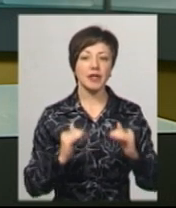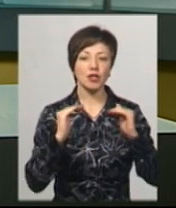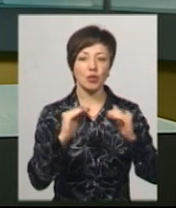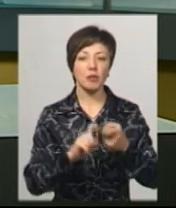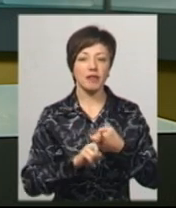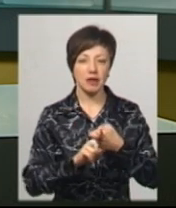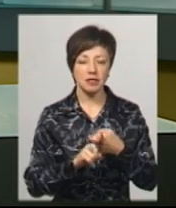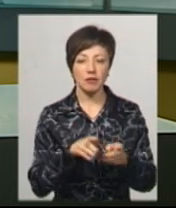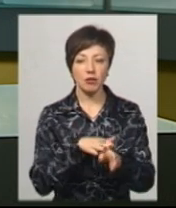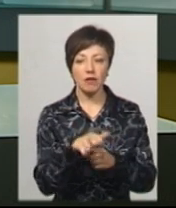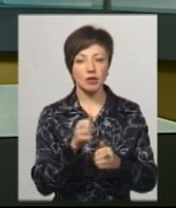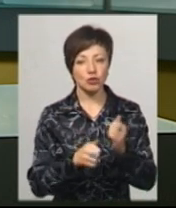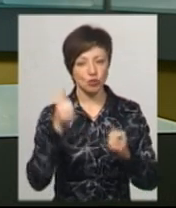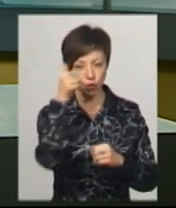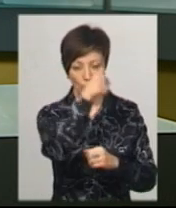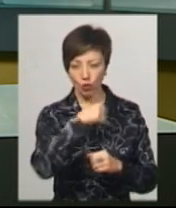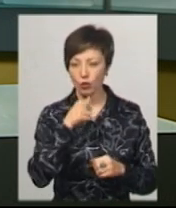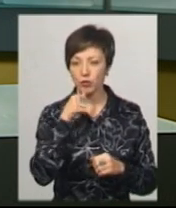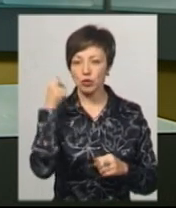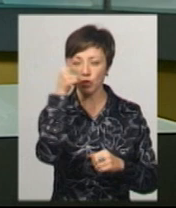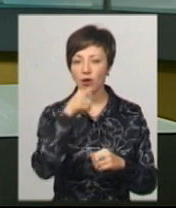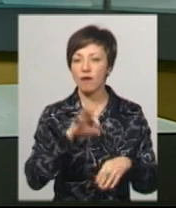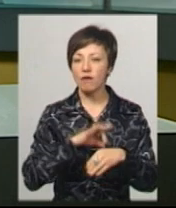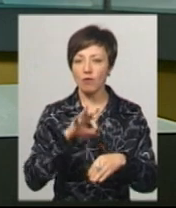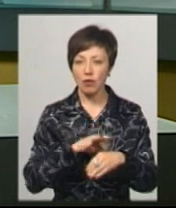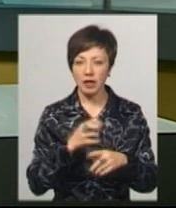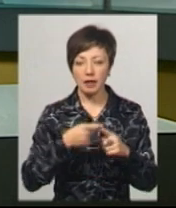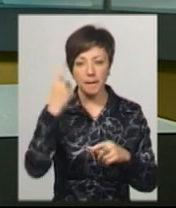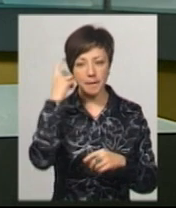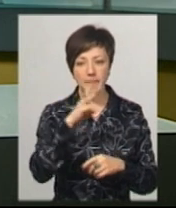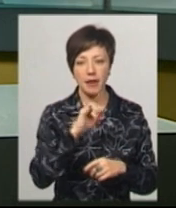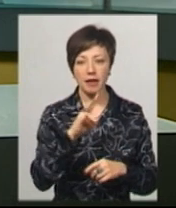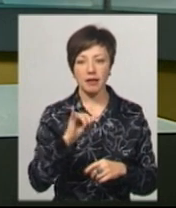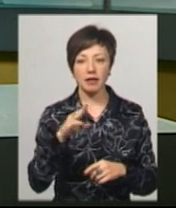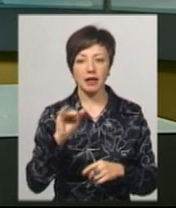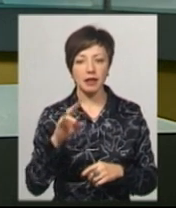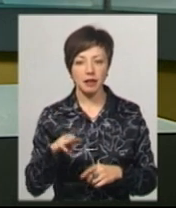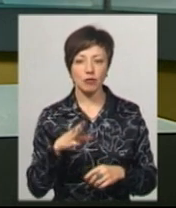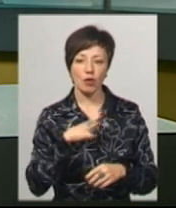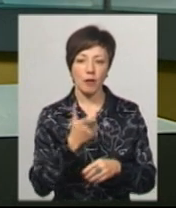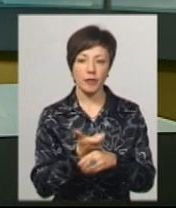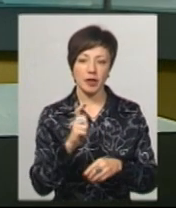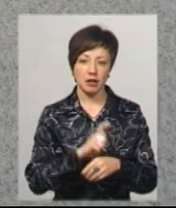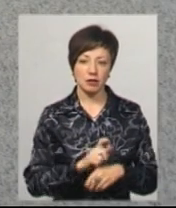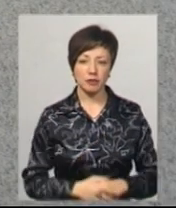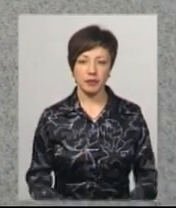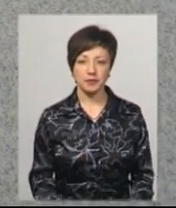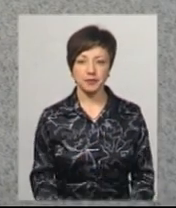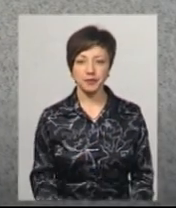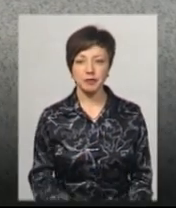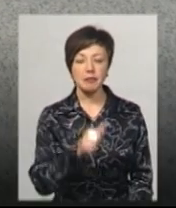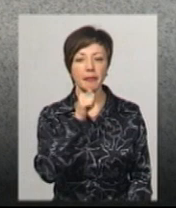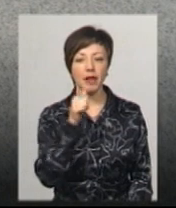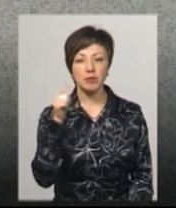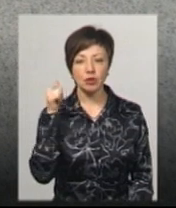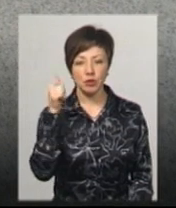інфекції, який відбувається кожного року. Минулоріч хворих на сирозні менінгіти було більше, додає Нінель Марцонь. За минулий